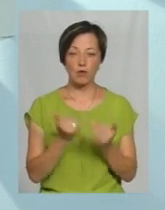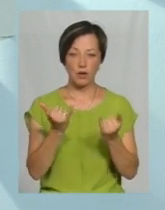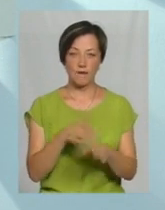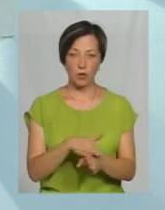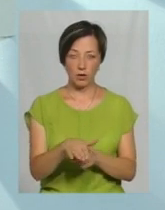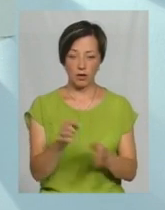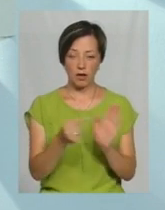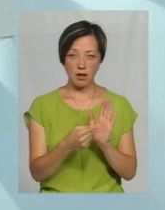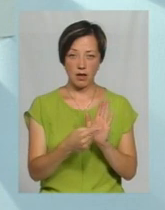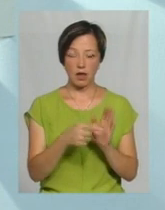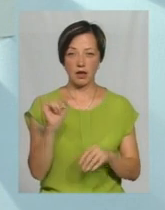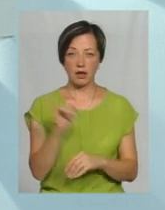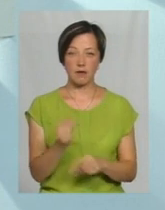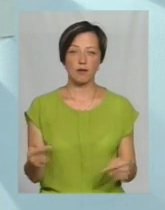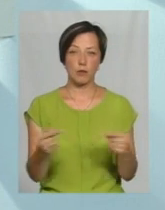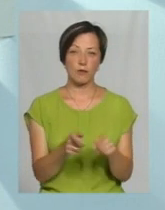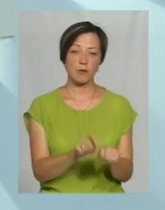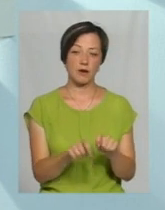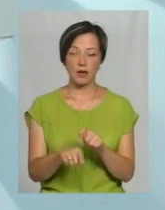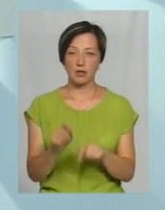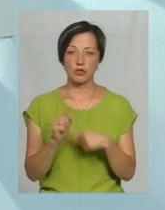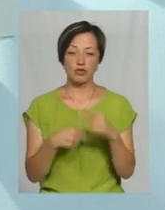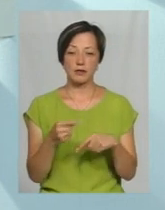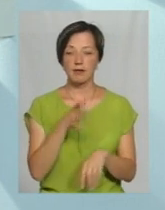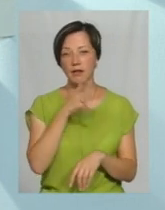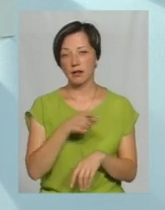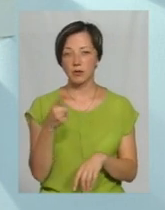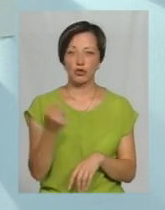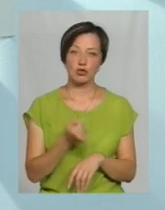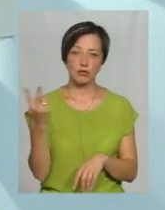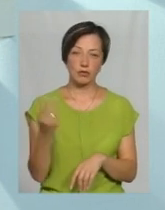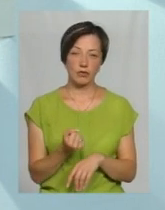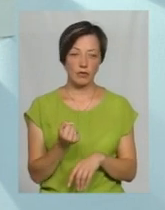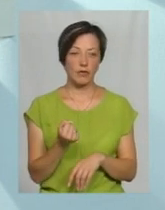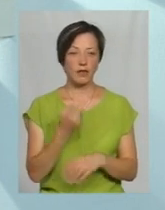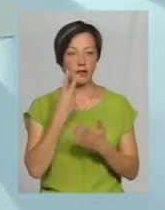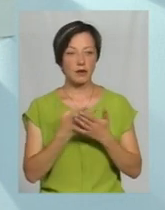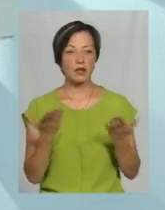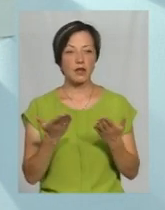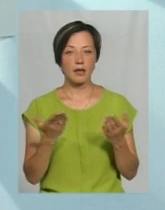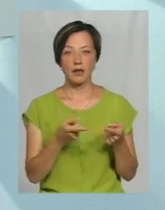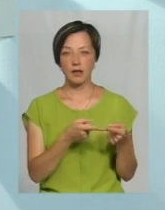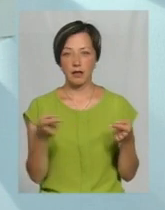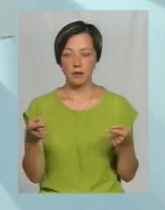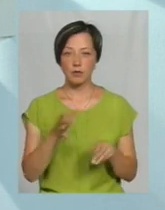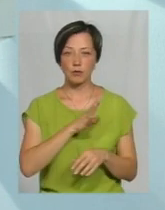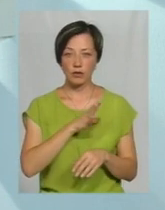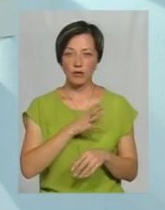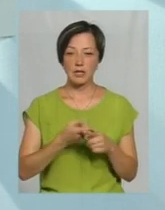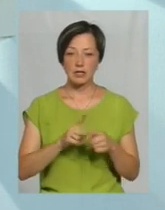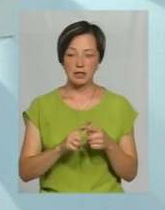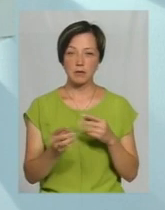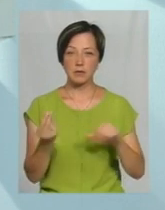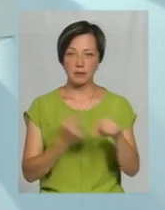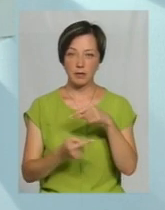виконання і, відповідно, перевірявся, який термін через тиждень, через два, дивлячись, який там термін був, і ці підприємці